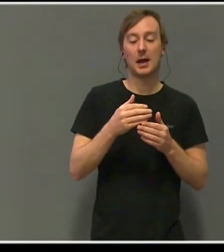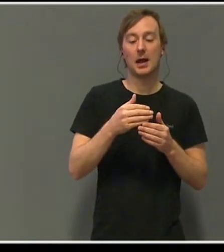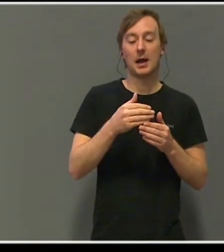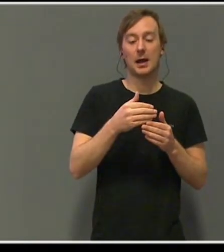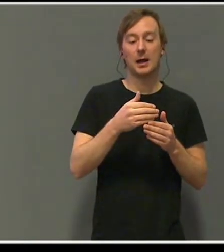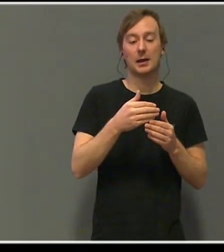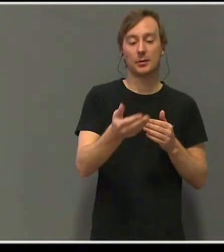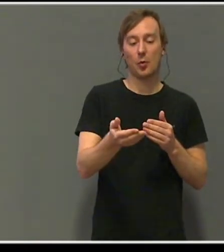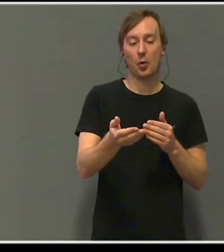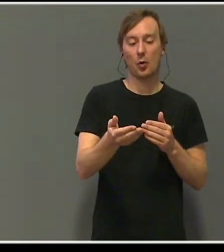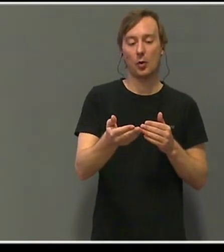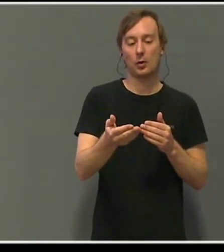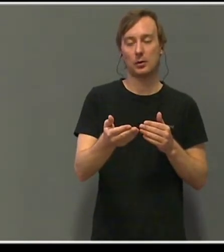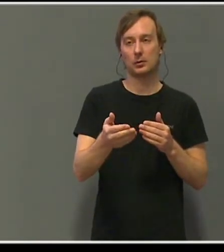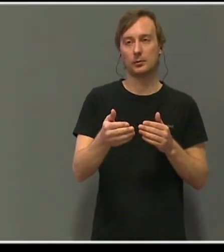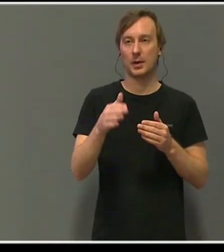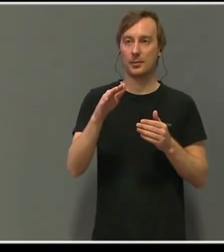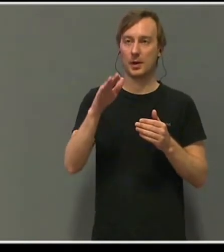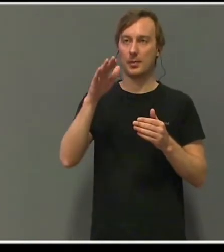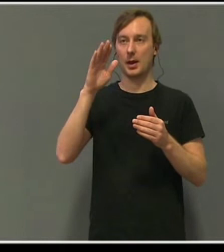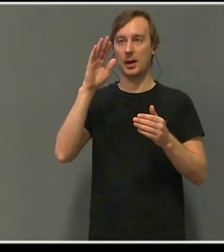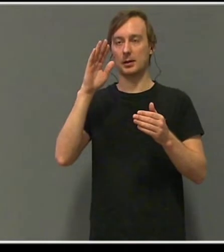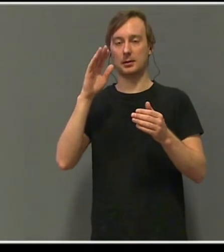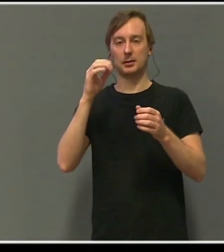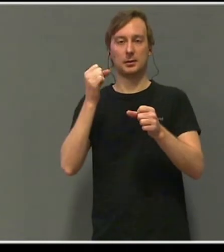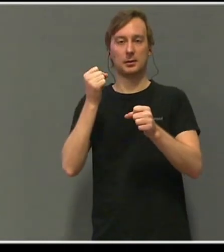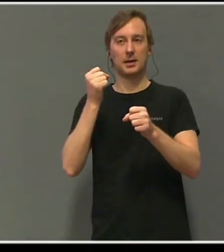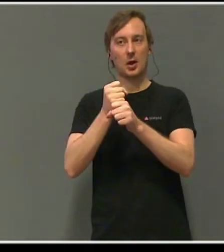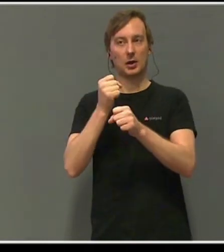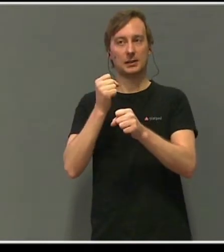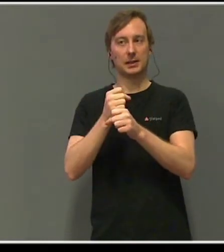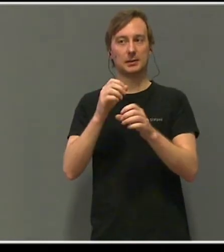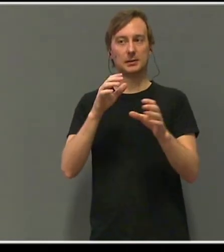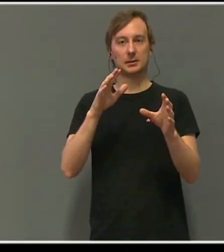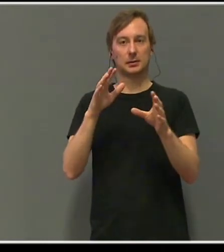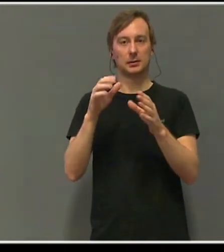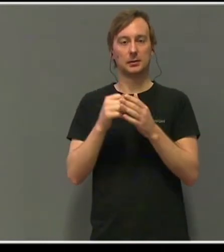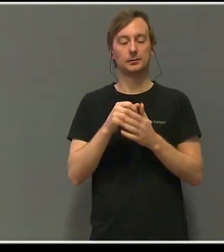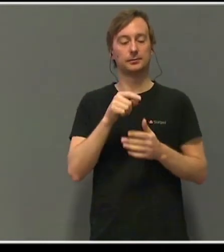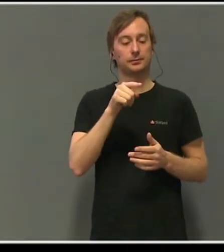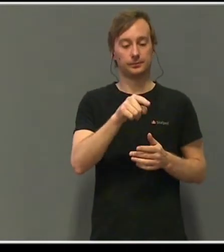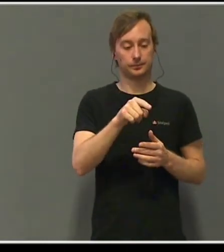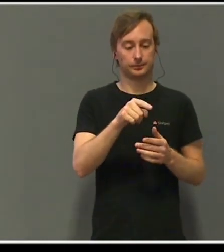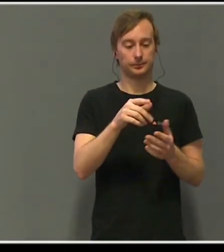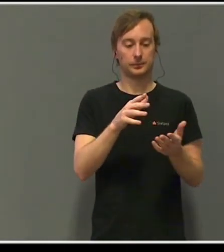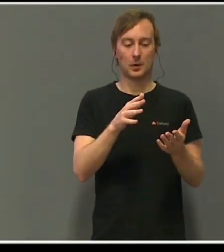realiteten. Det var slutt den natten. Mats var ikke mer.